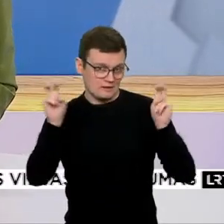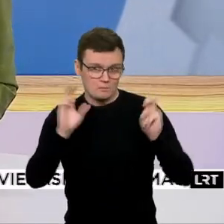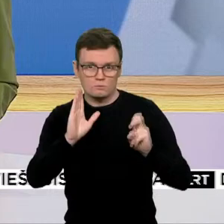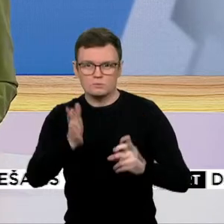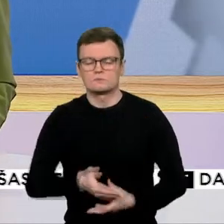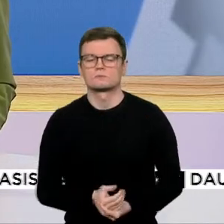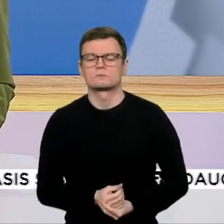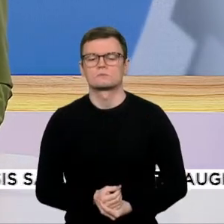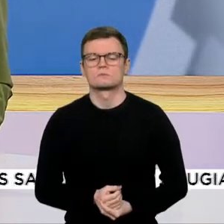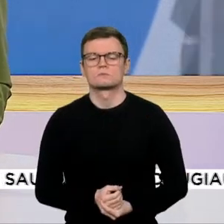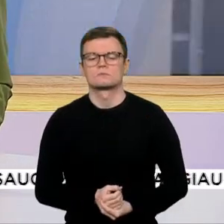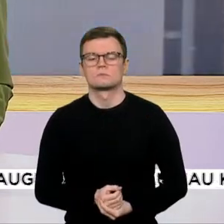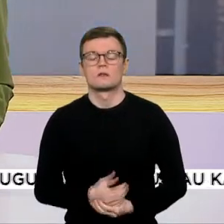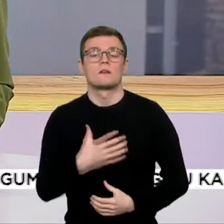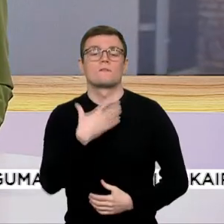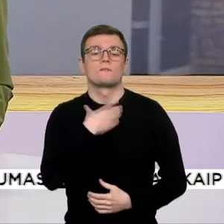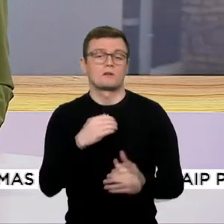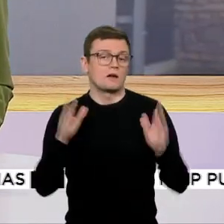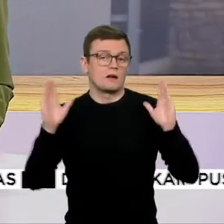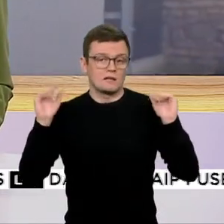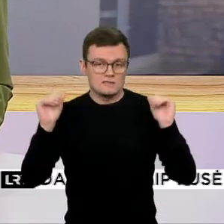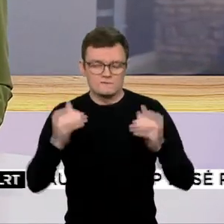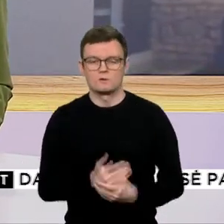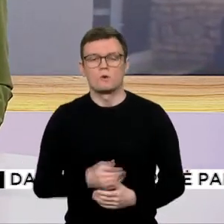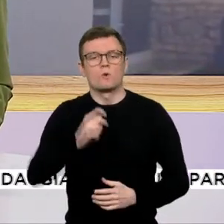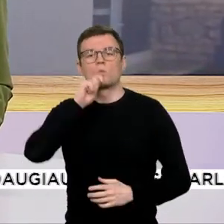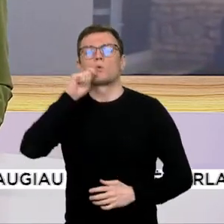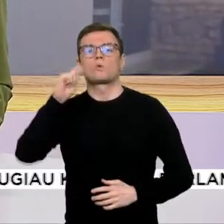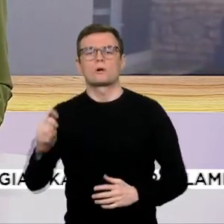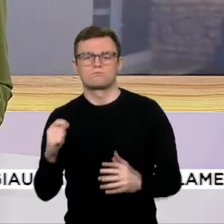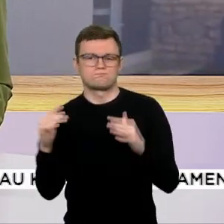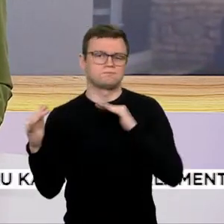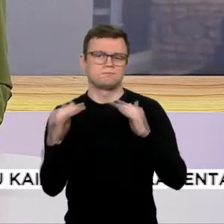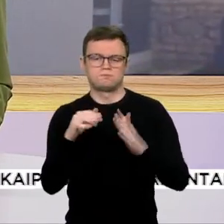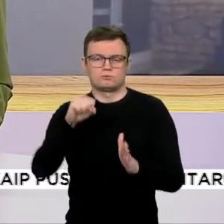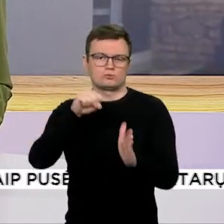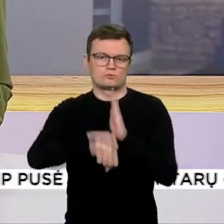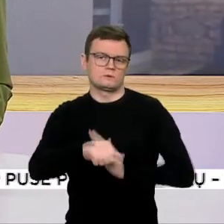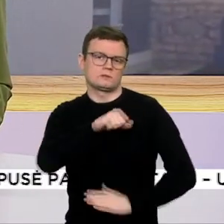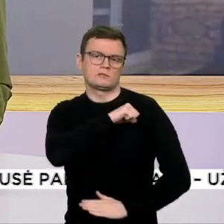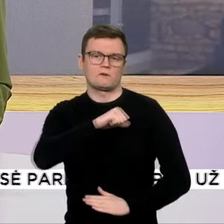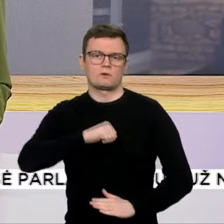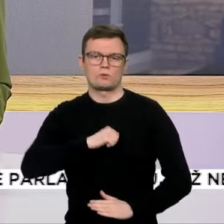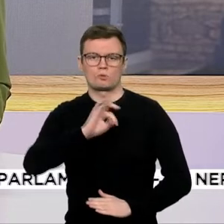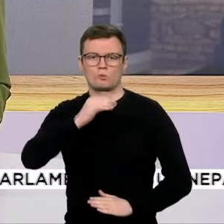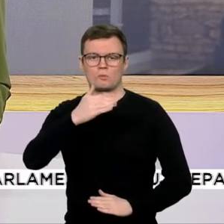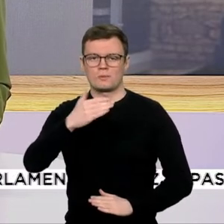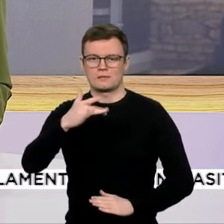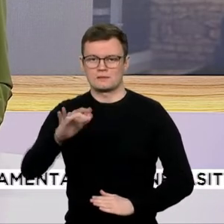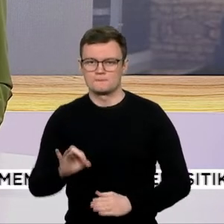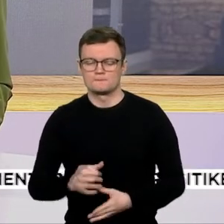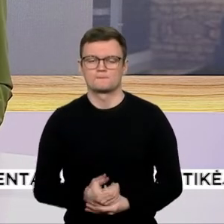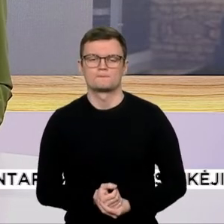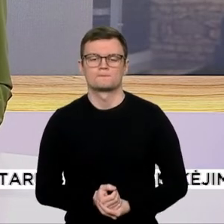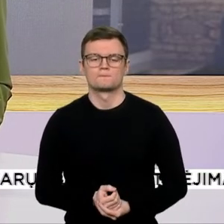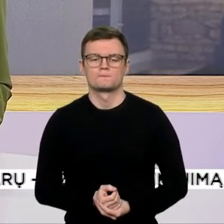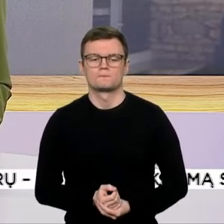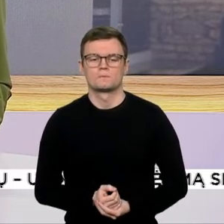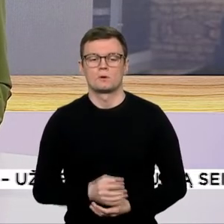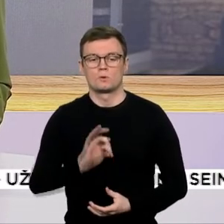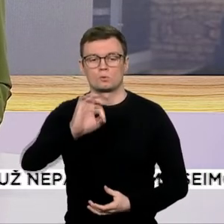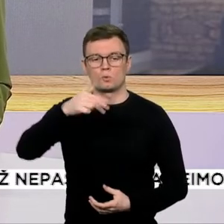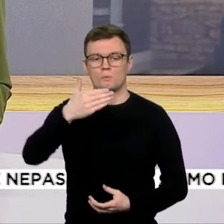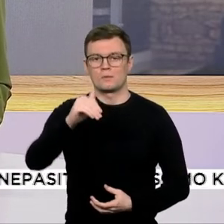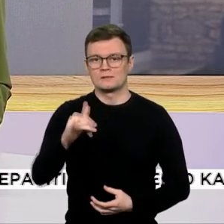Vilniuje atsisveikinama su Ukrainos fronte žuvusių savanorių Tadutumu šaukinių milžinas. Tumas yra